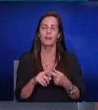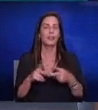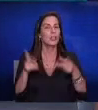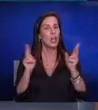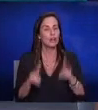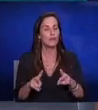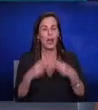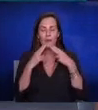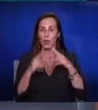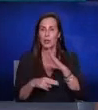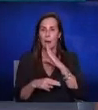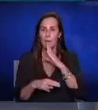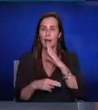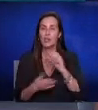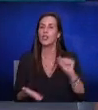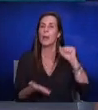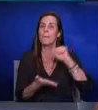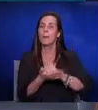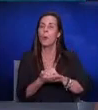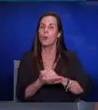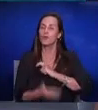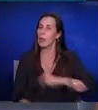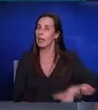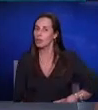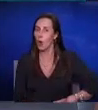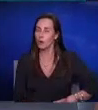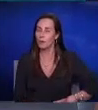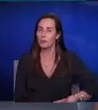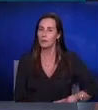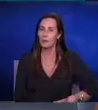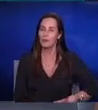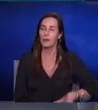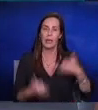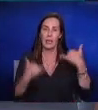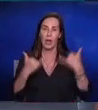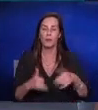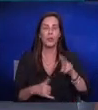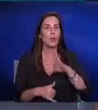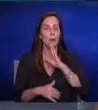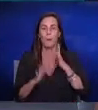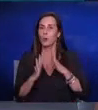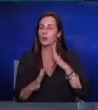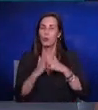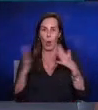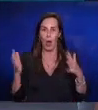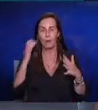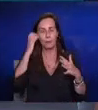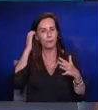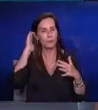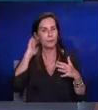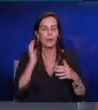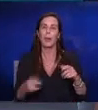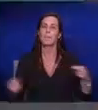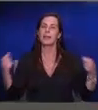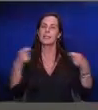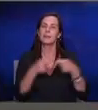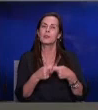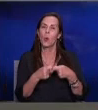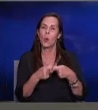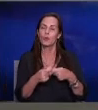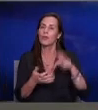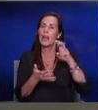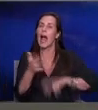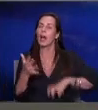של המימון של הרשויות המקומיות כי כיום יש בעיה מאוד קשה בספסוד הצולב של ארנונה בין העסקים